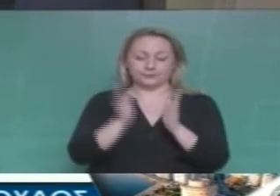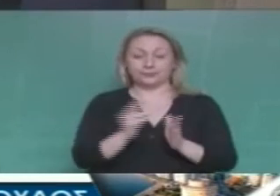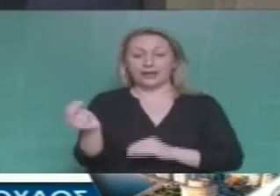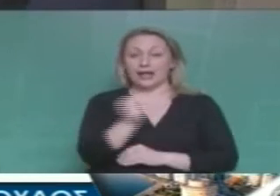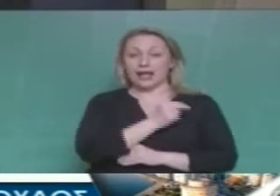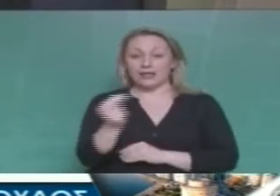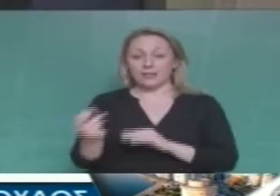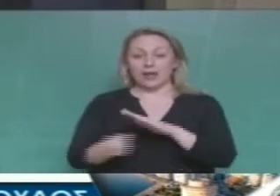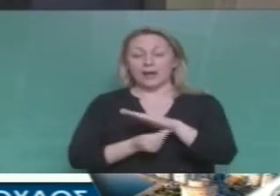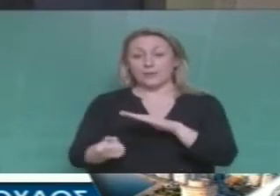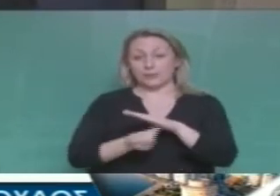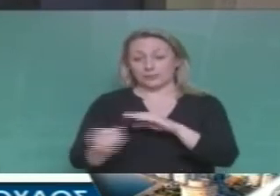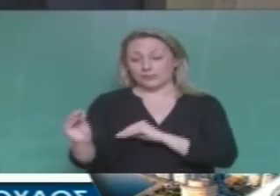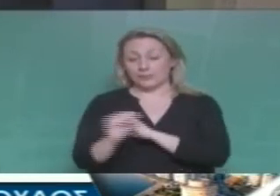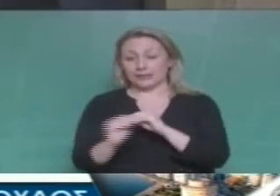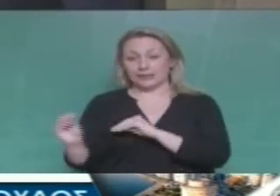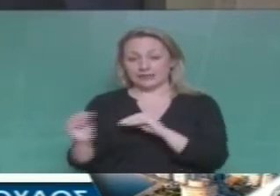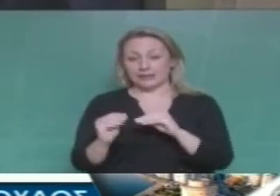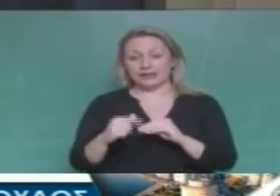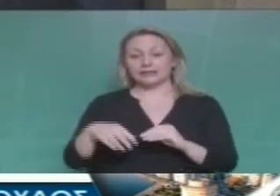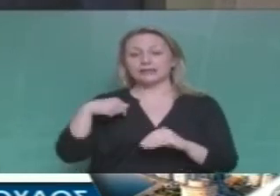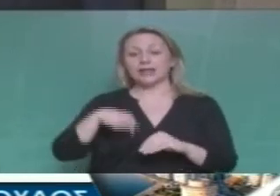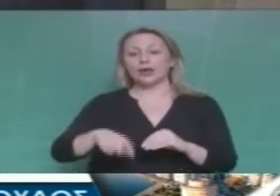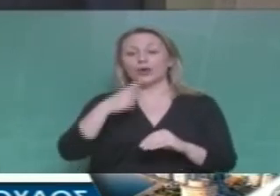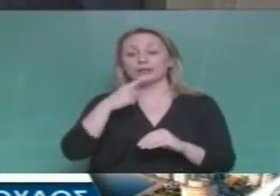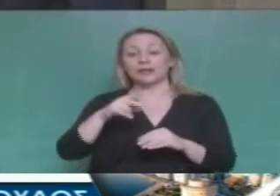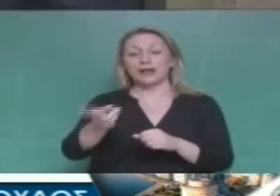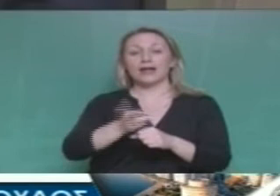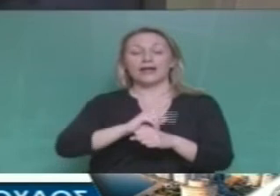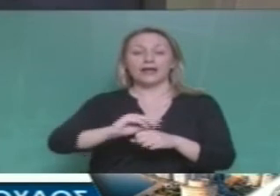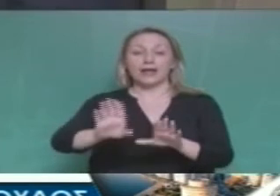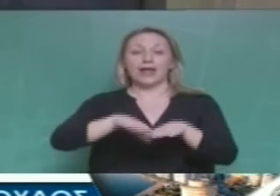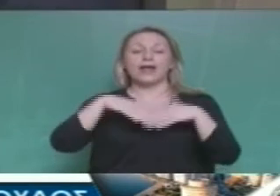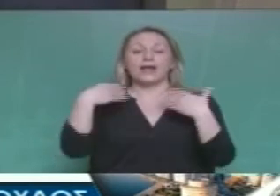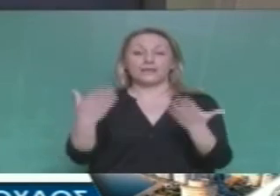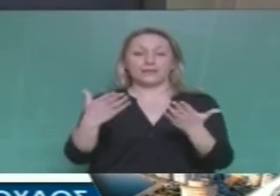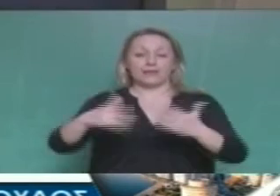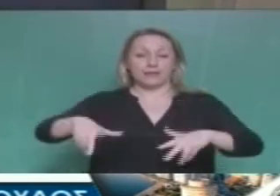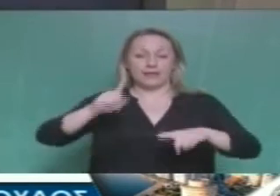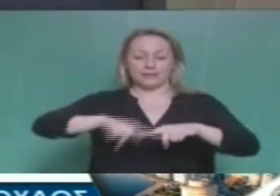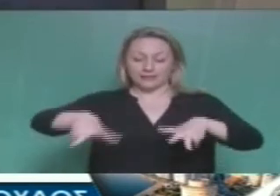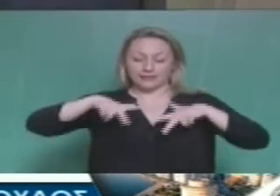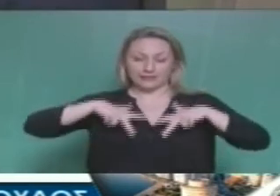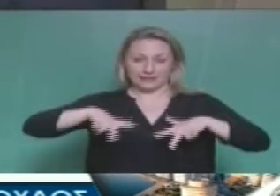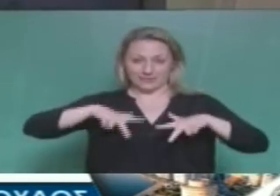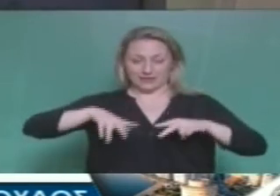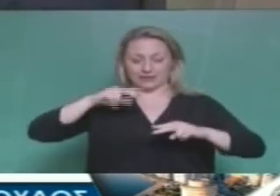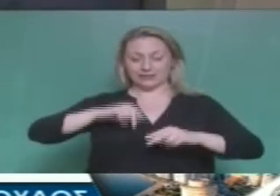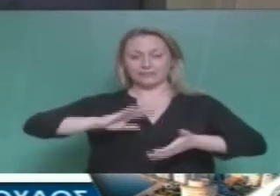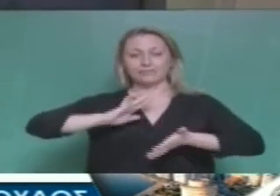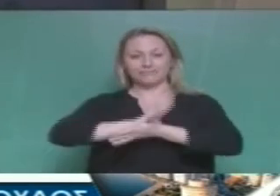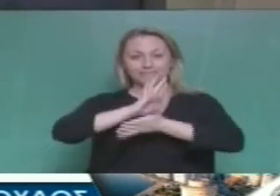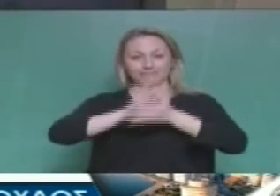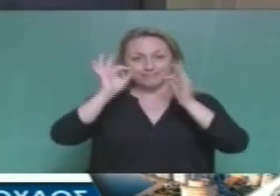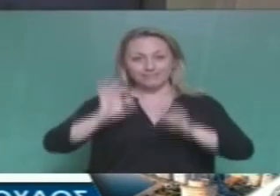προσφυγικού και του μεταναστευτικού, σας διαβάζω επιλέξη από το φύλλο εφημερίδας της ελληνικής κυβέρνησης, δηλαδή την επίσημη εφημερίδα